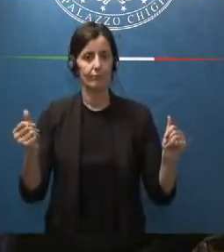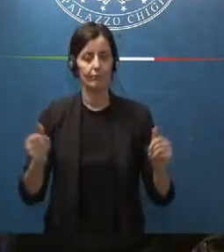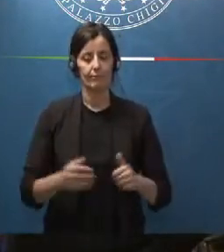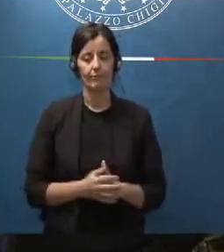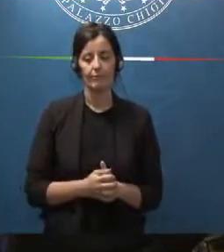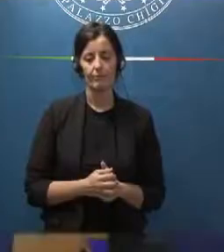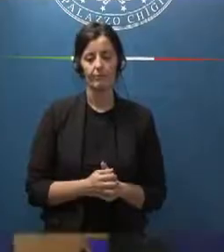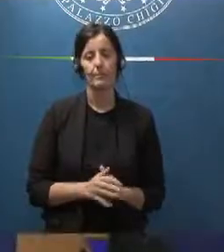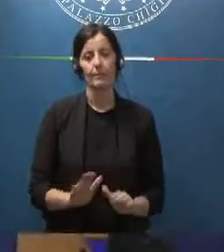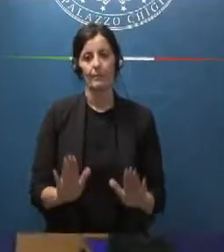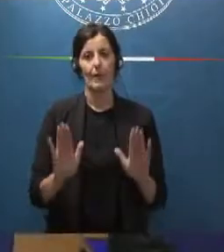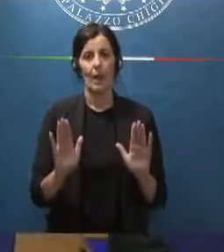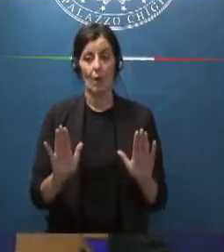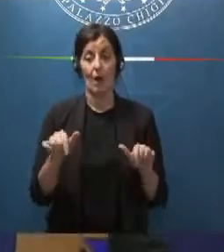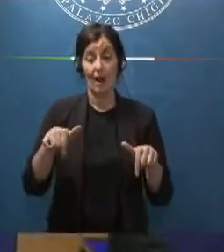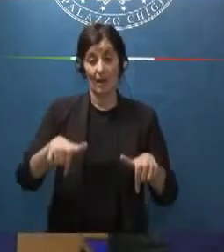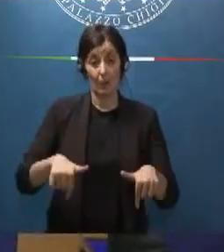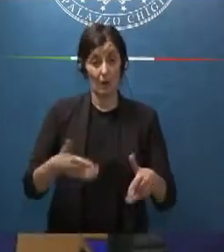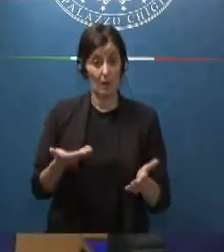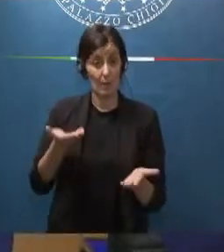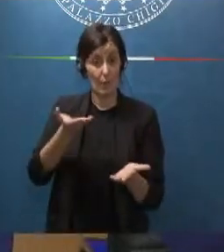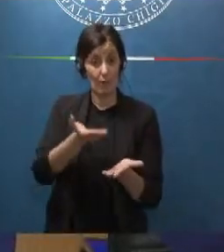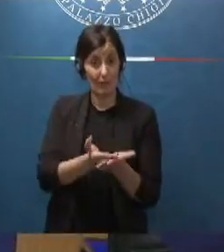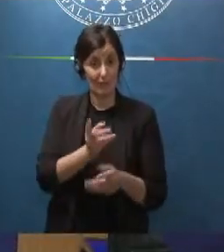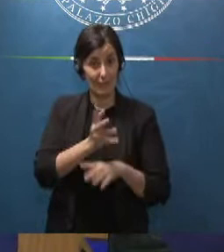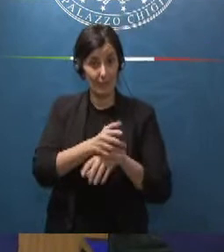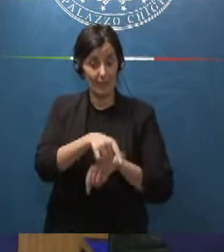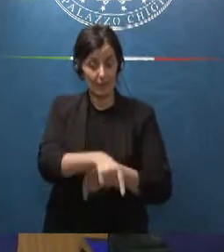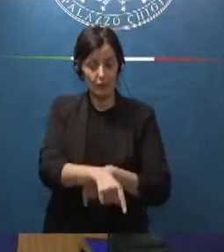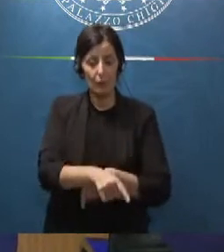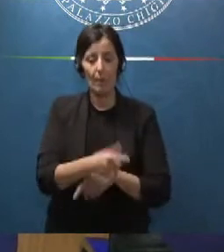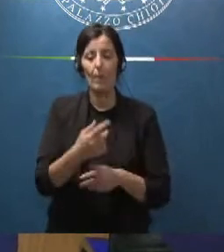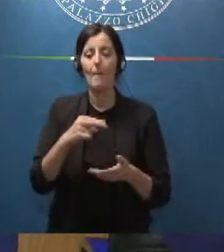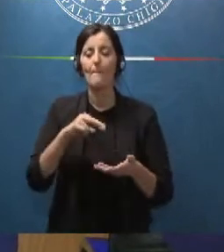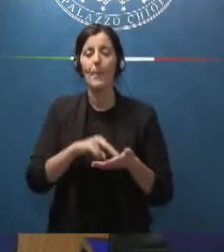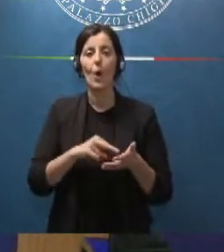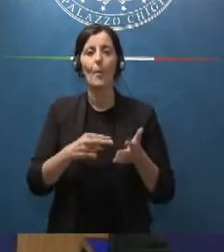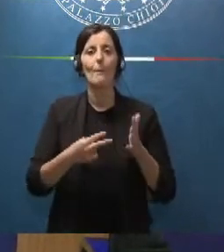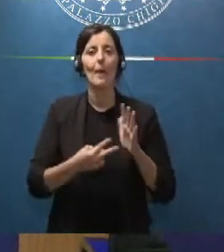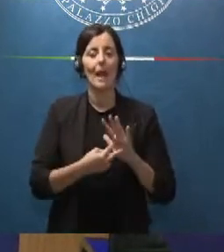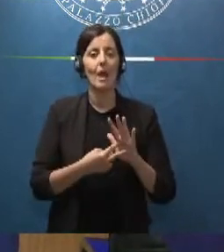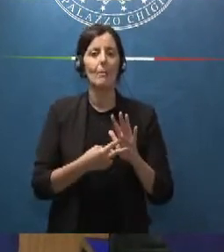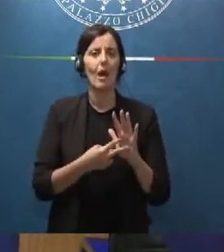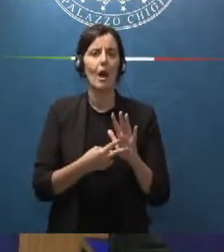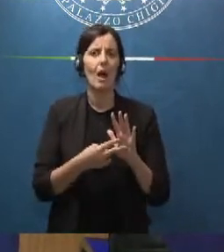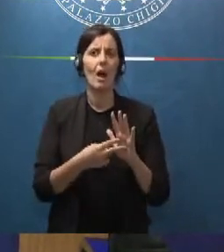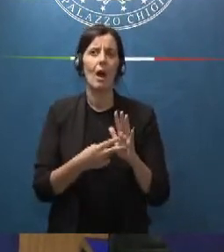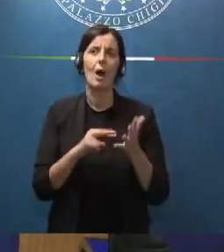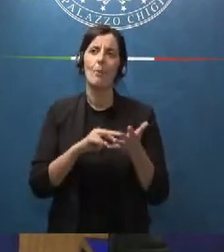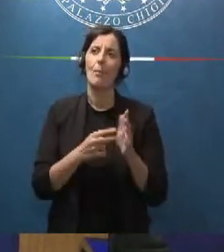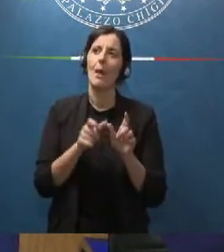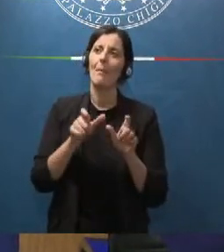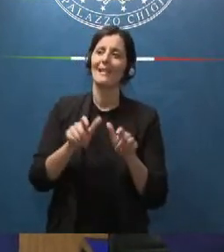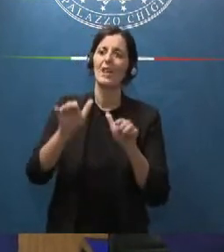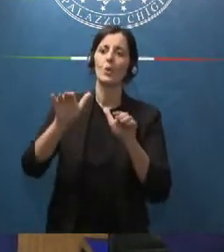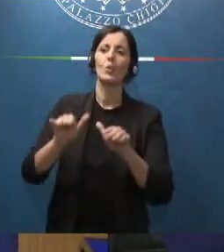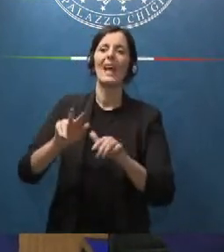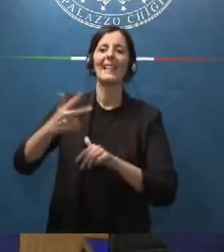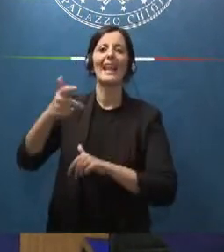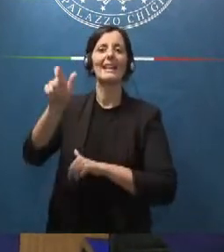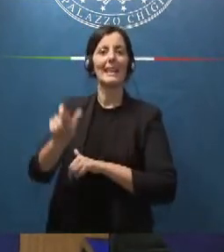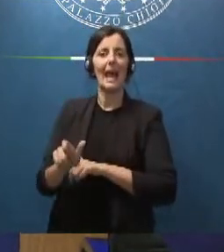allora in questo provvedimento è risolto il problema come ho detto prima della tutela del terzo